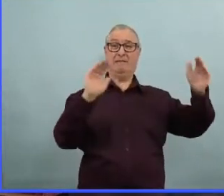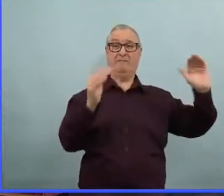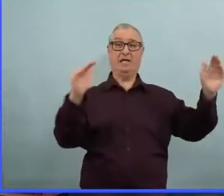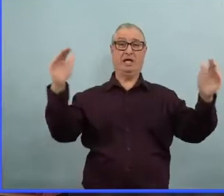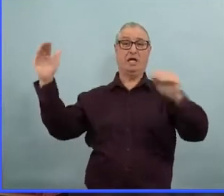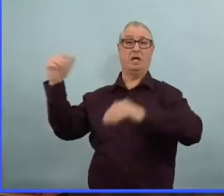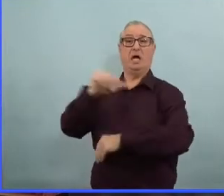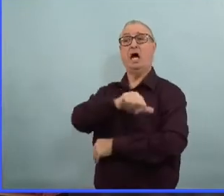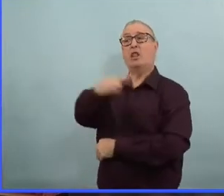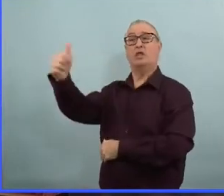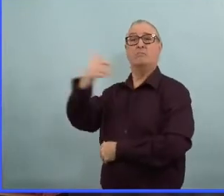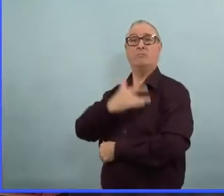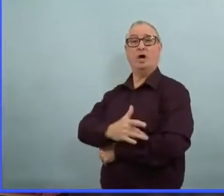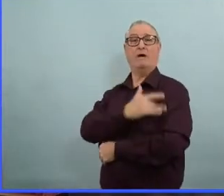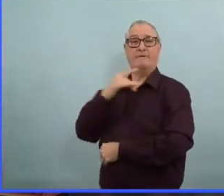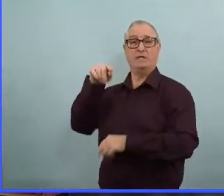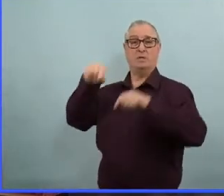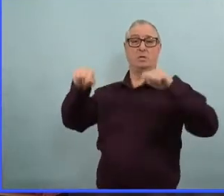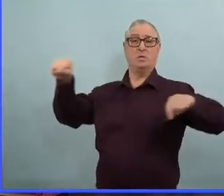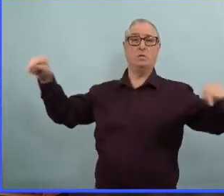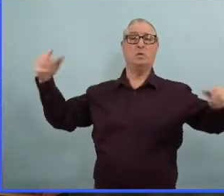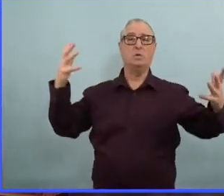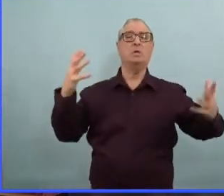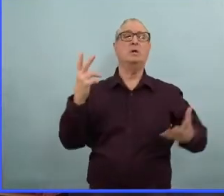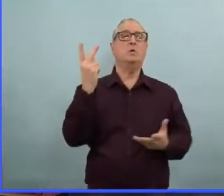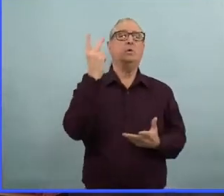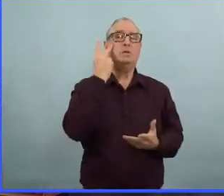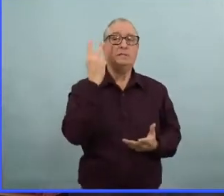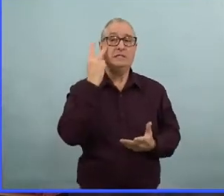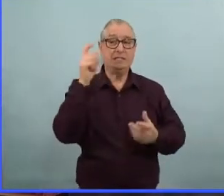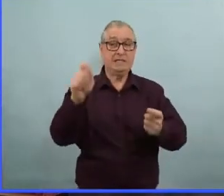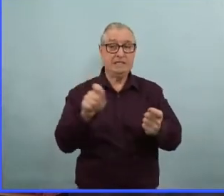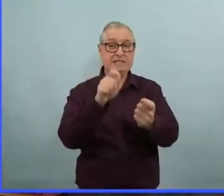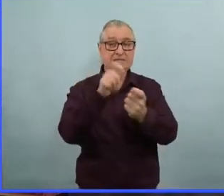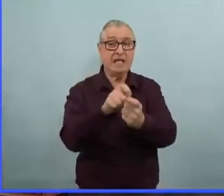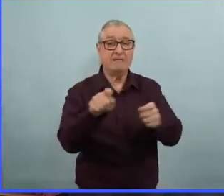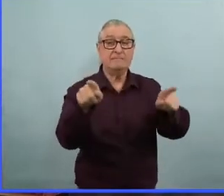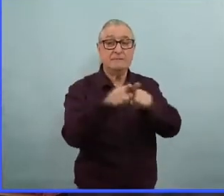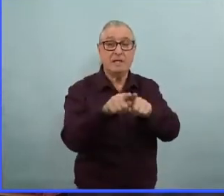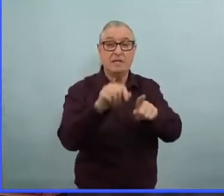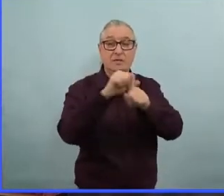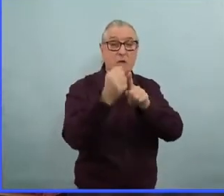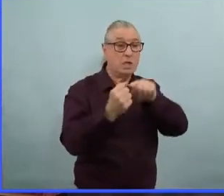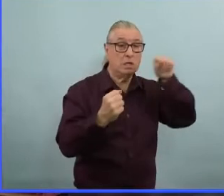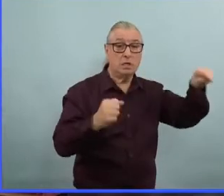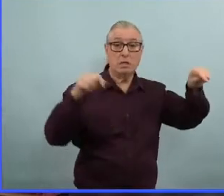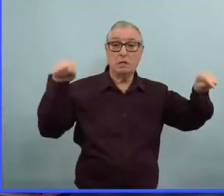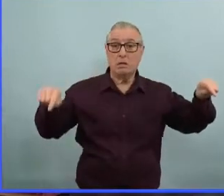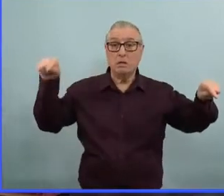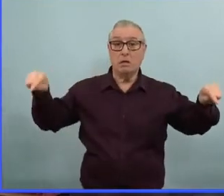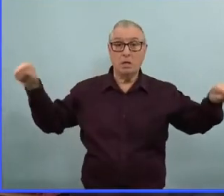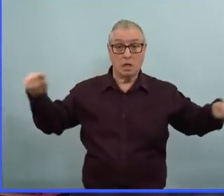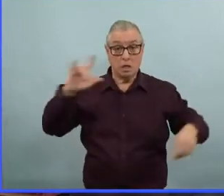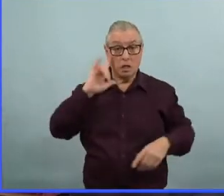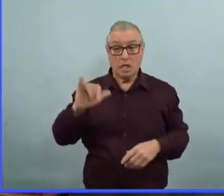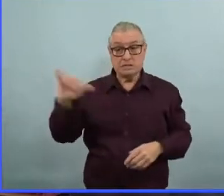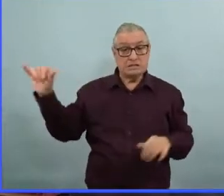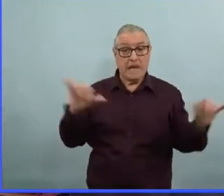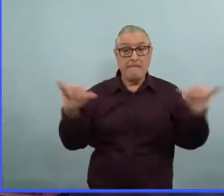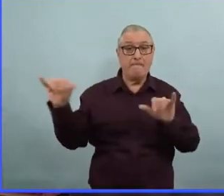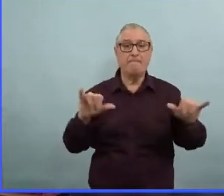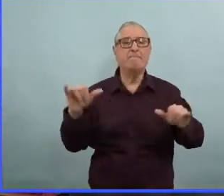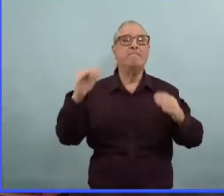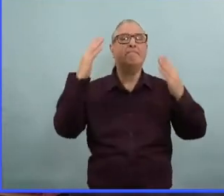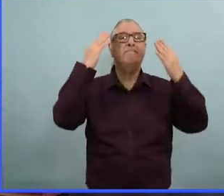Alors, est-ce qu'on est vraiment en train de comparer des pommes et des pommes lorsqu'on se penche sur ces données ? Nous sommes en train d'examiner ça. Mais tous ces